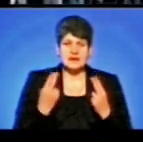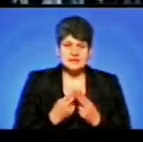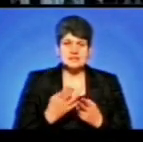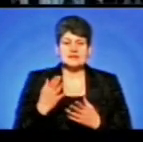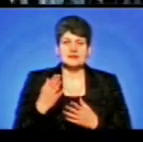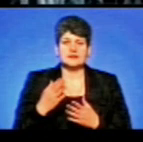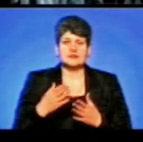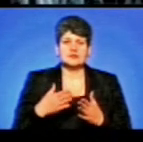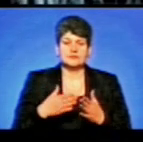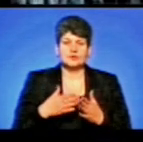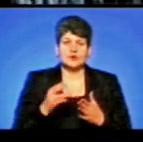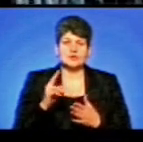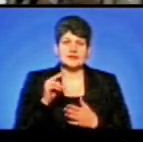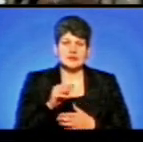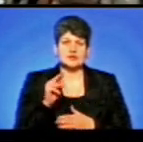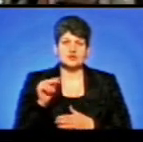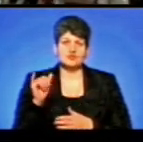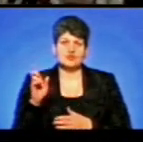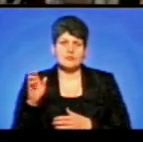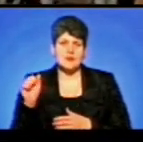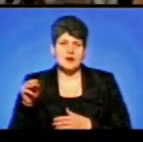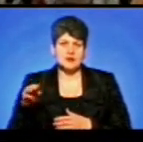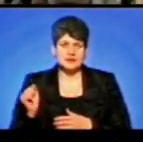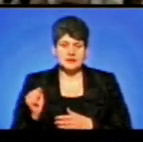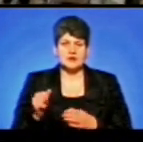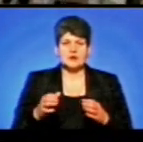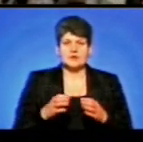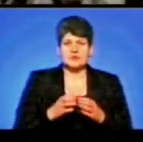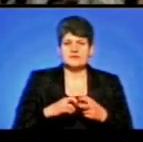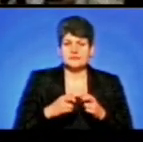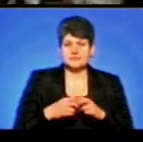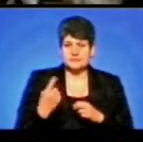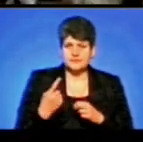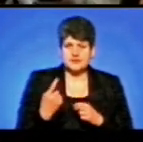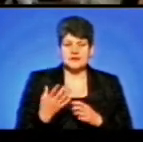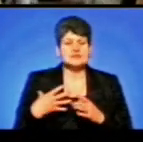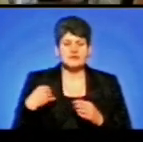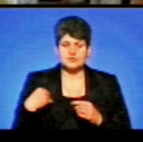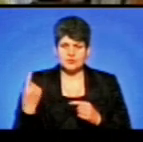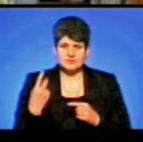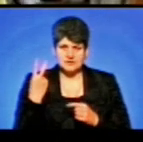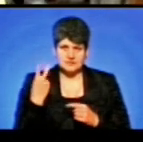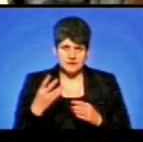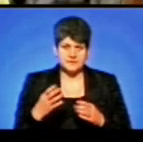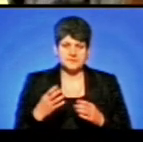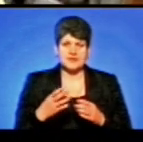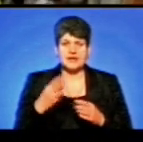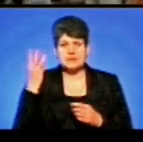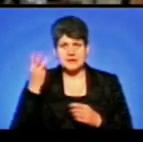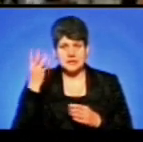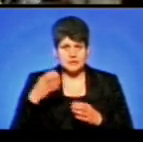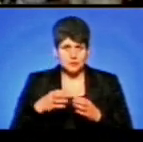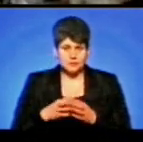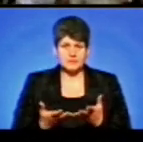каратедо Тетяна Чубата. Команди з Нового Роздолу, з міста Бродів, два клуби, команда Хмельницького,